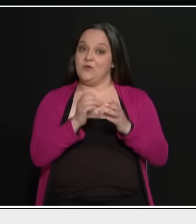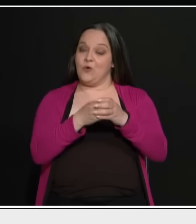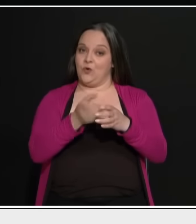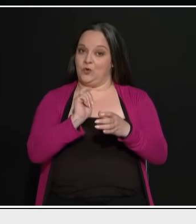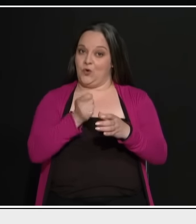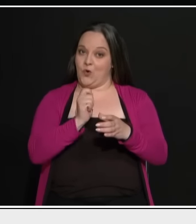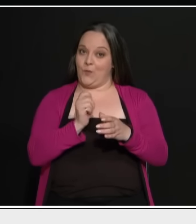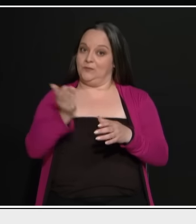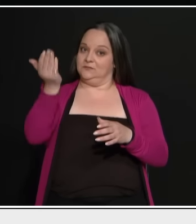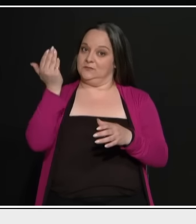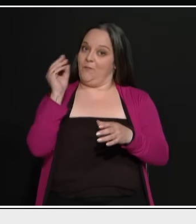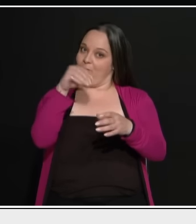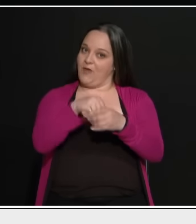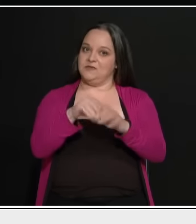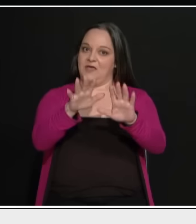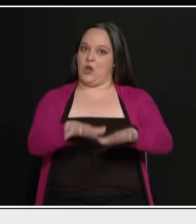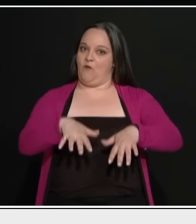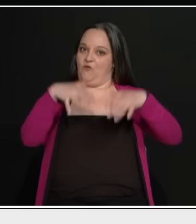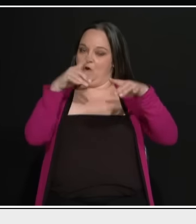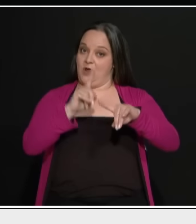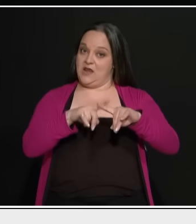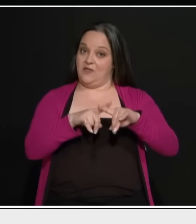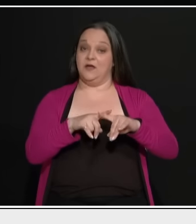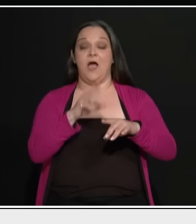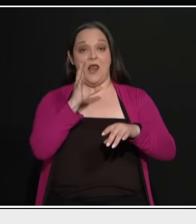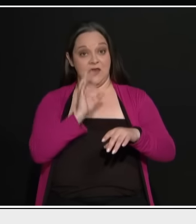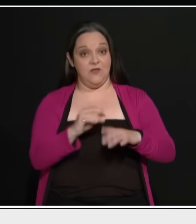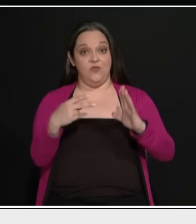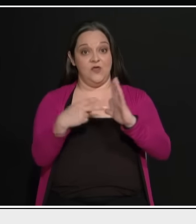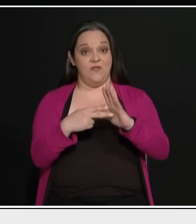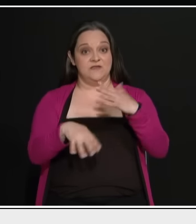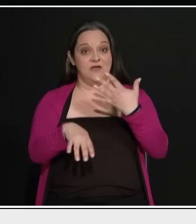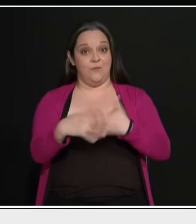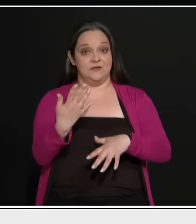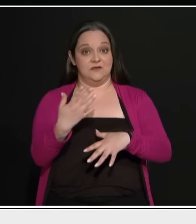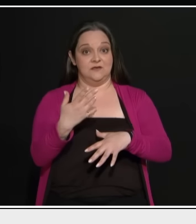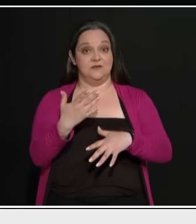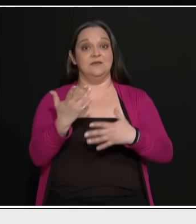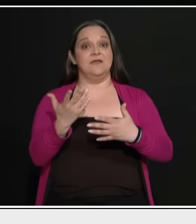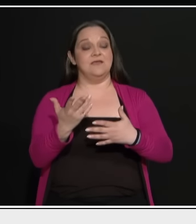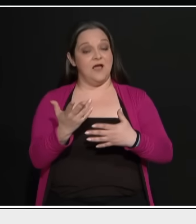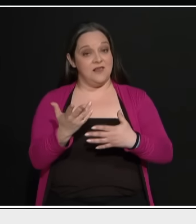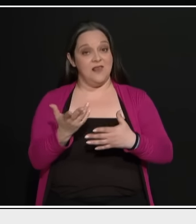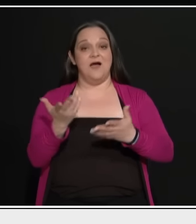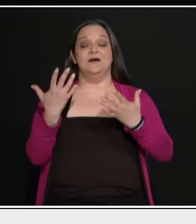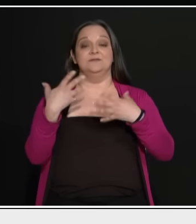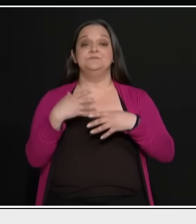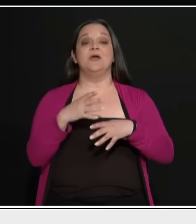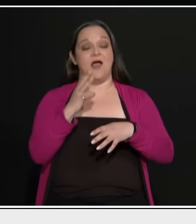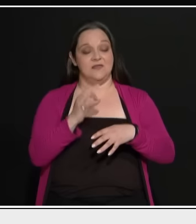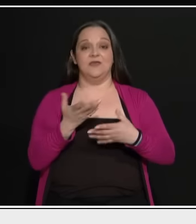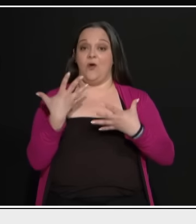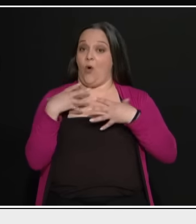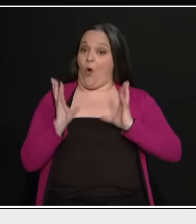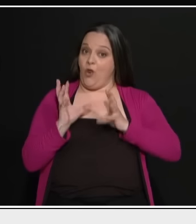στο κοινοβούλιο. Είναι αλήθεια αυτό. Και μας κατατάσσουν μαζί με όλους που δεν είναι. Είναι αλήθεια γιατί ξέρετε